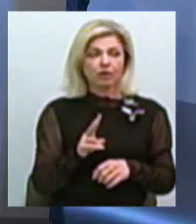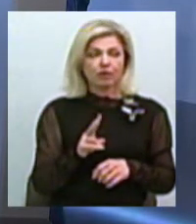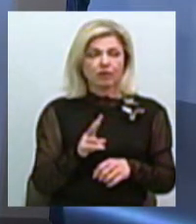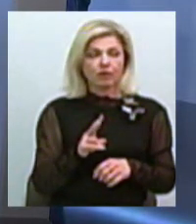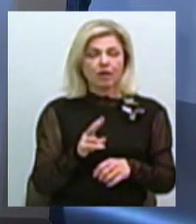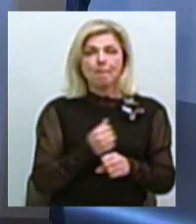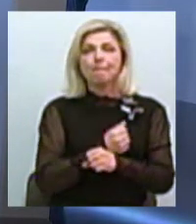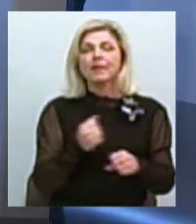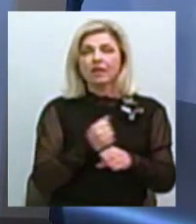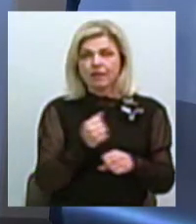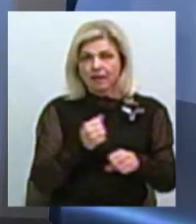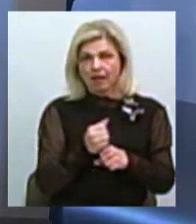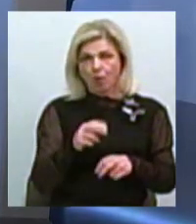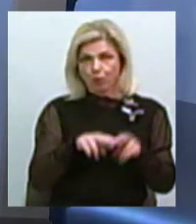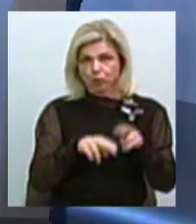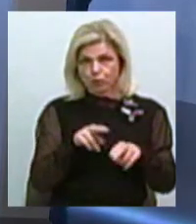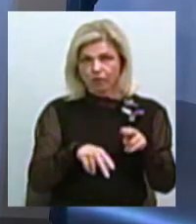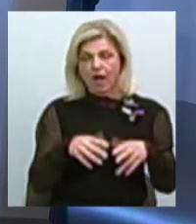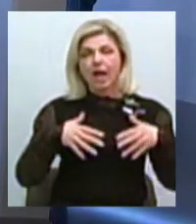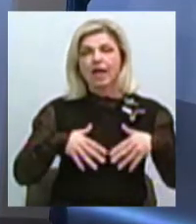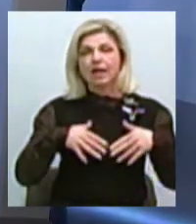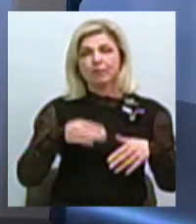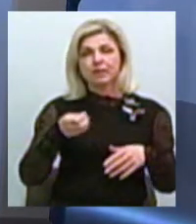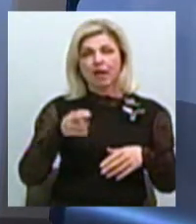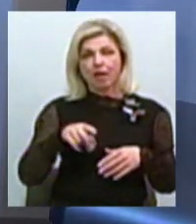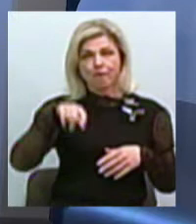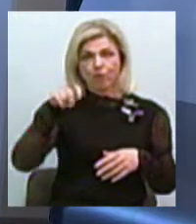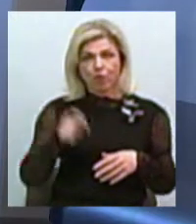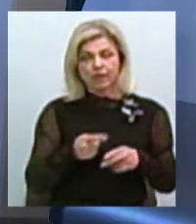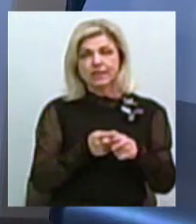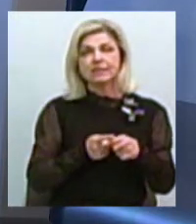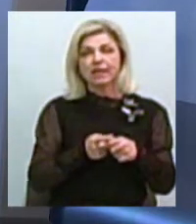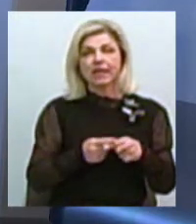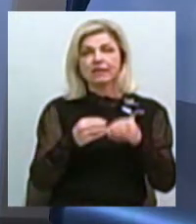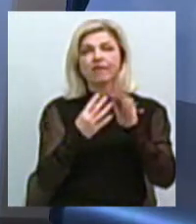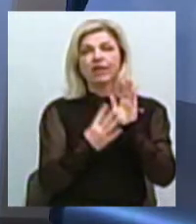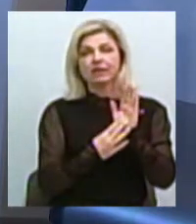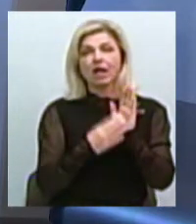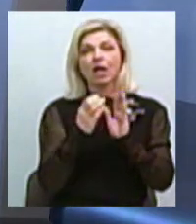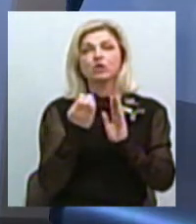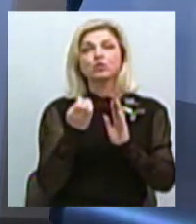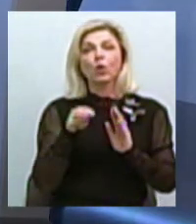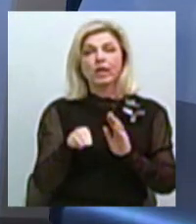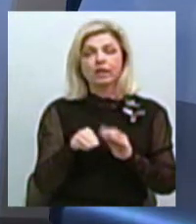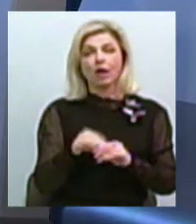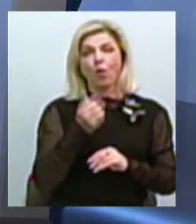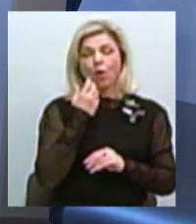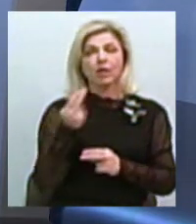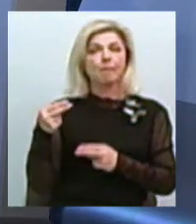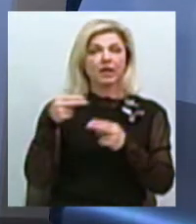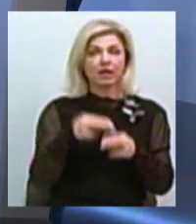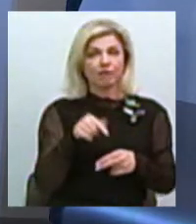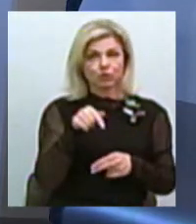і міни тут будував. Це Кримська війна мається на увазі, середина 19-го століття, і коли він сюди приїхав до Миколаїва,